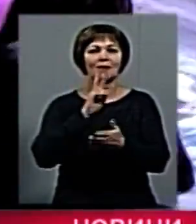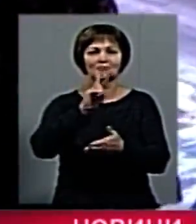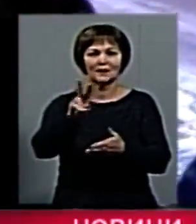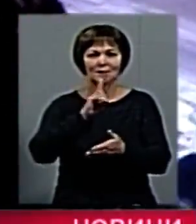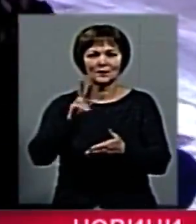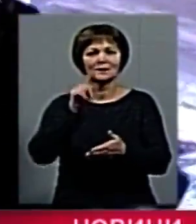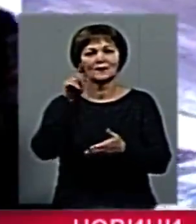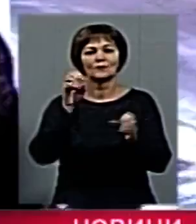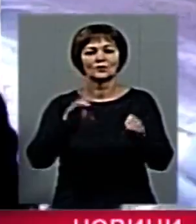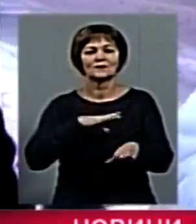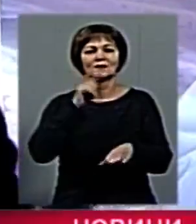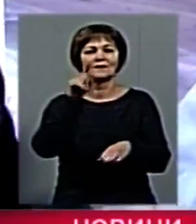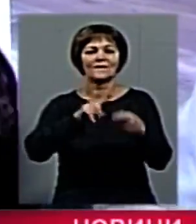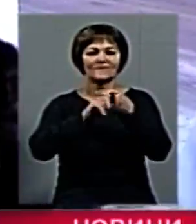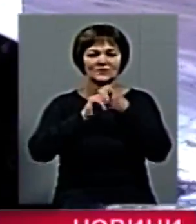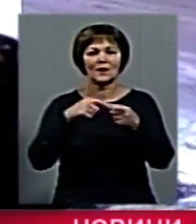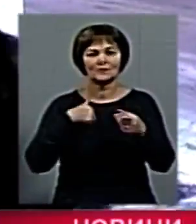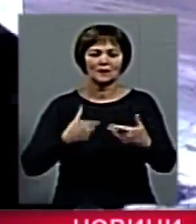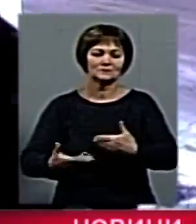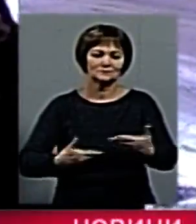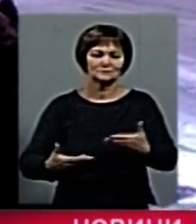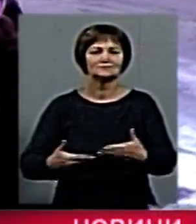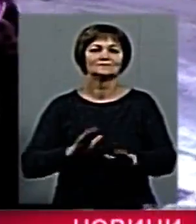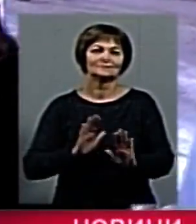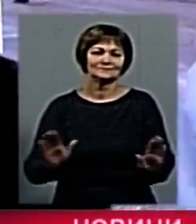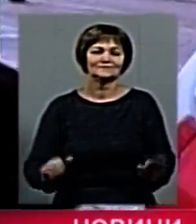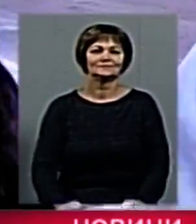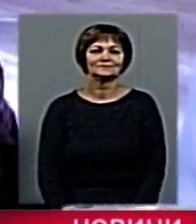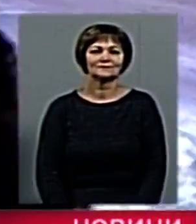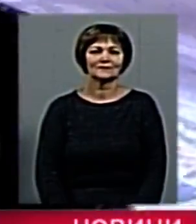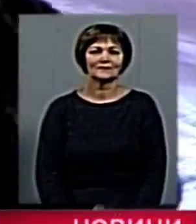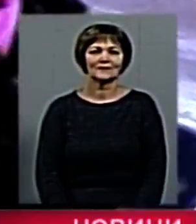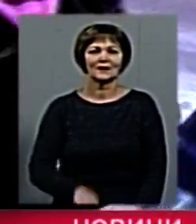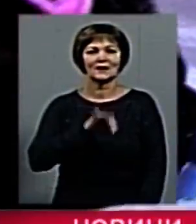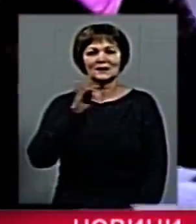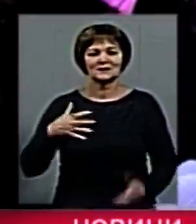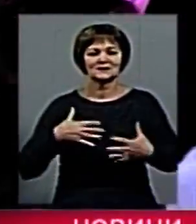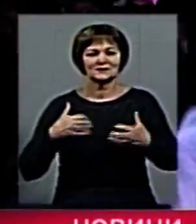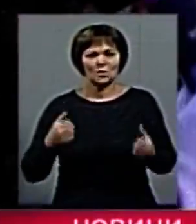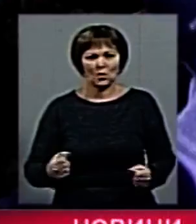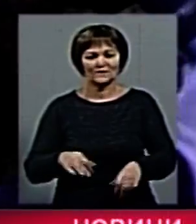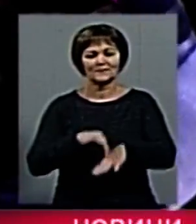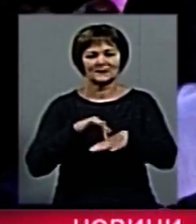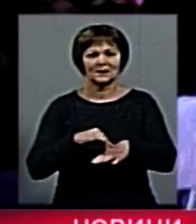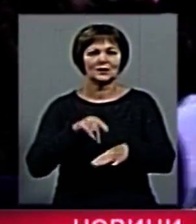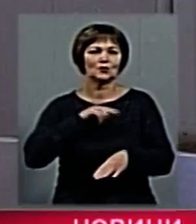Там може бути вірус, а от ми йдемо пішком. І в здоровому тілі здоровий дух.